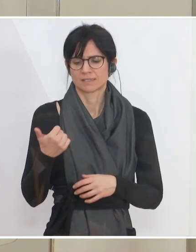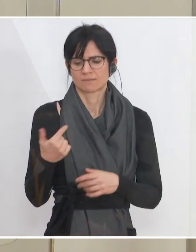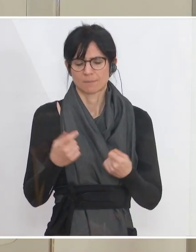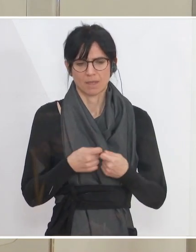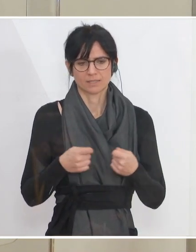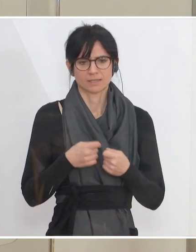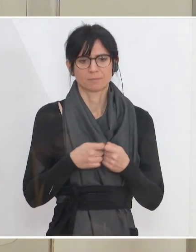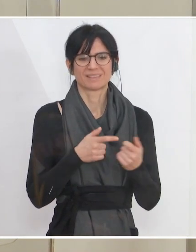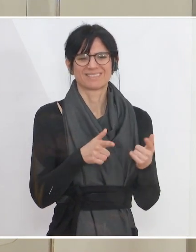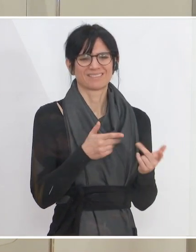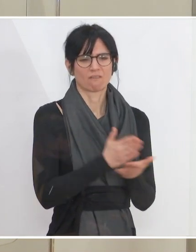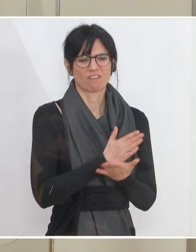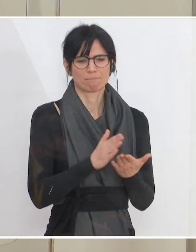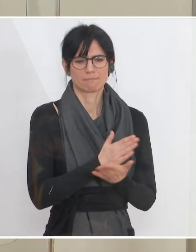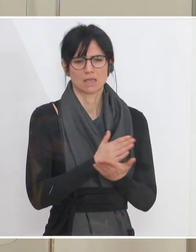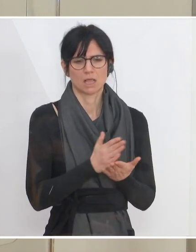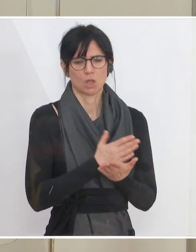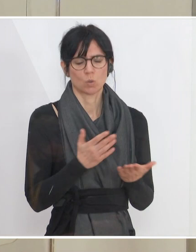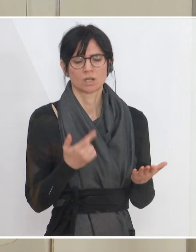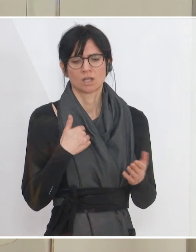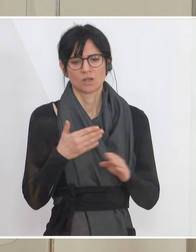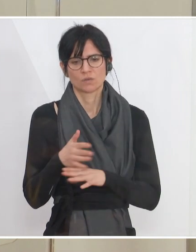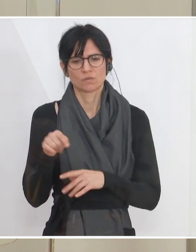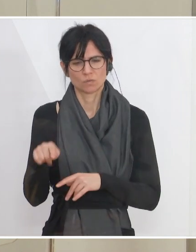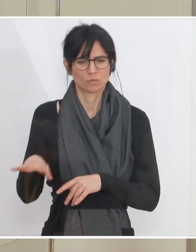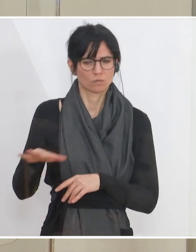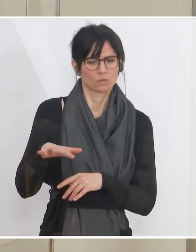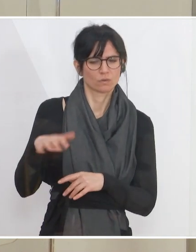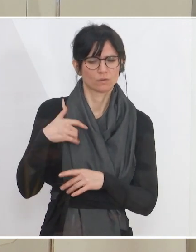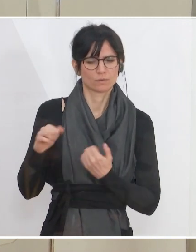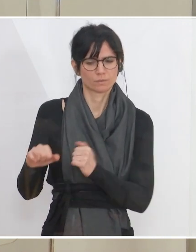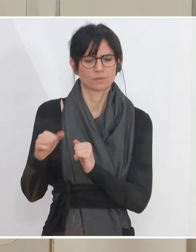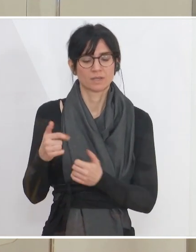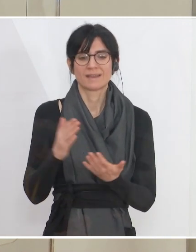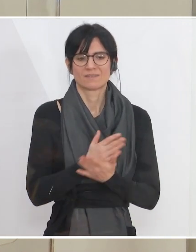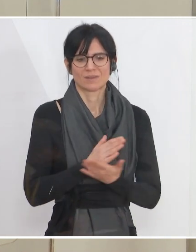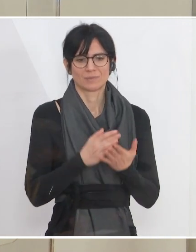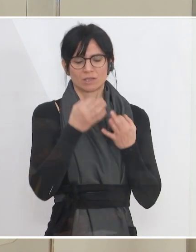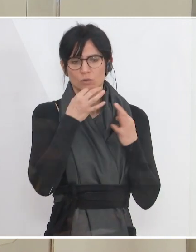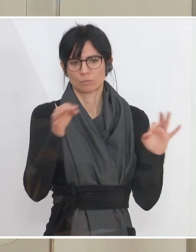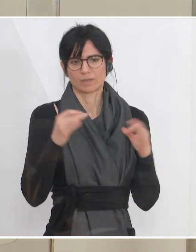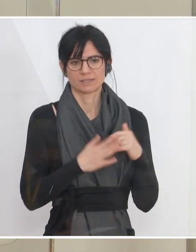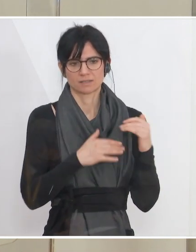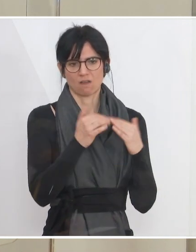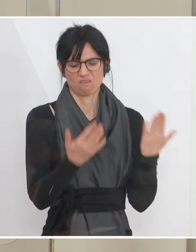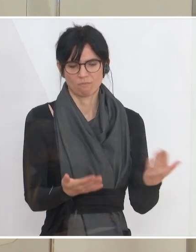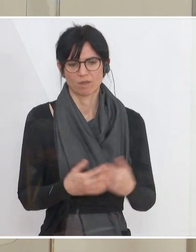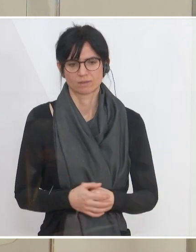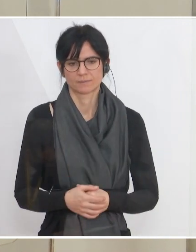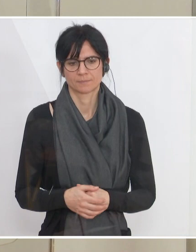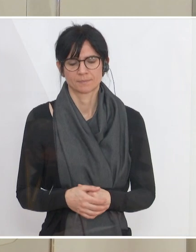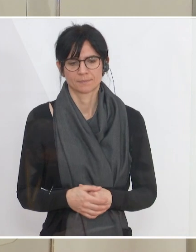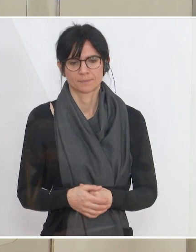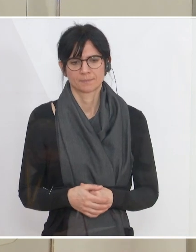im Bereich der Vermittlung. Wir versuchen jetzt natürlich für die dynamischen Bereiche am Arbeitsmarkt die Vermittlung noch besser zu unterstützen. Es ist